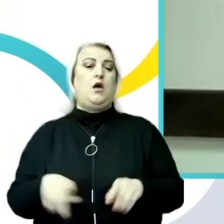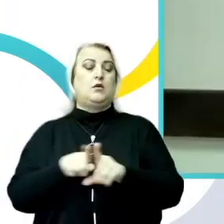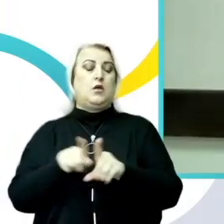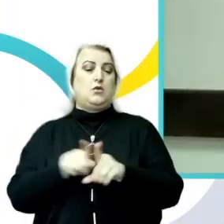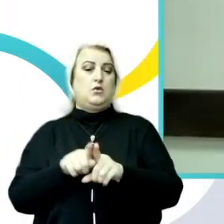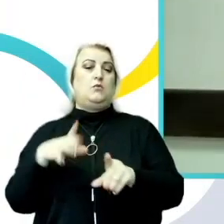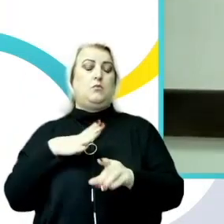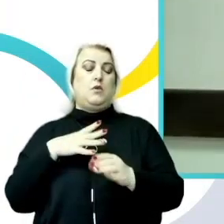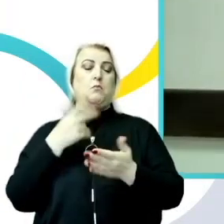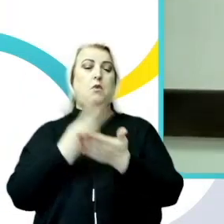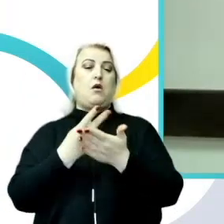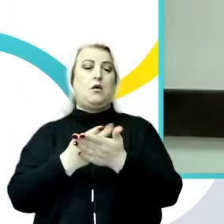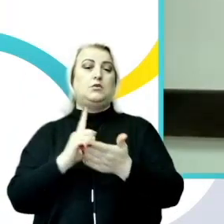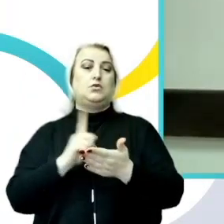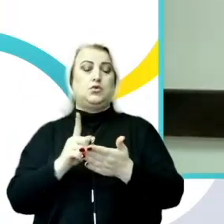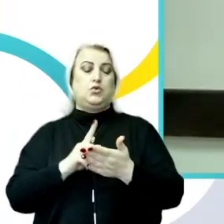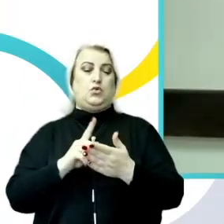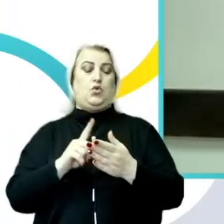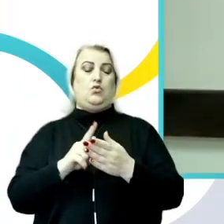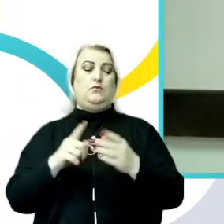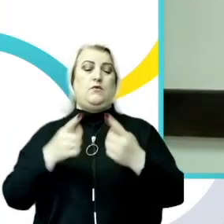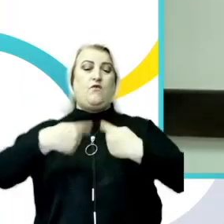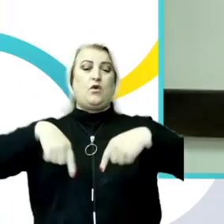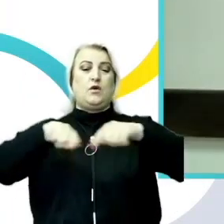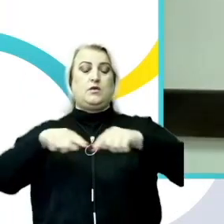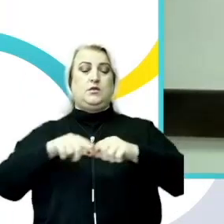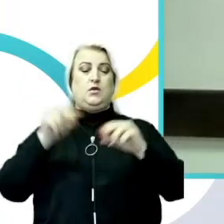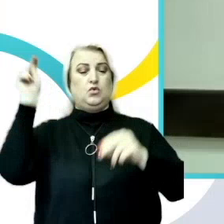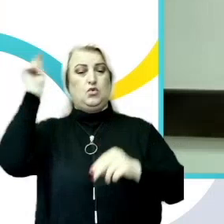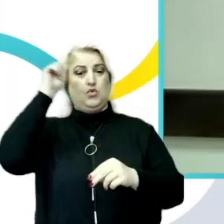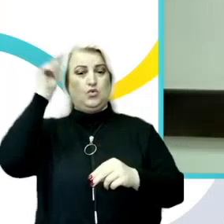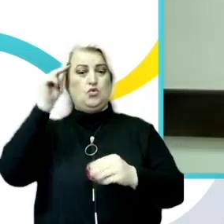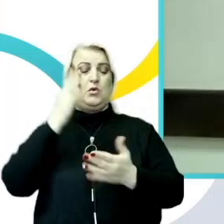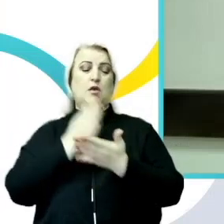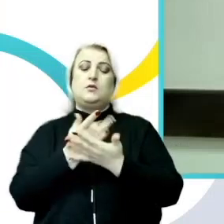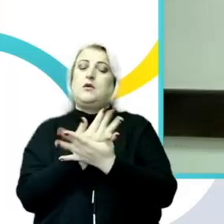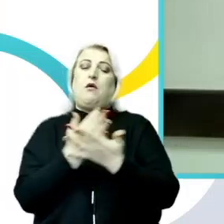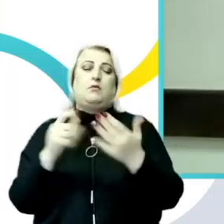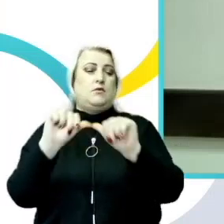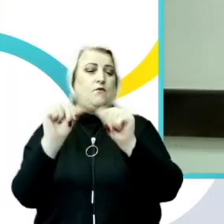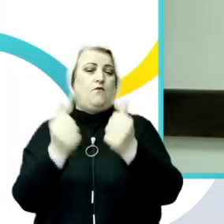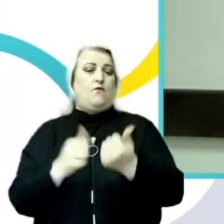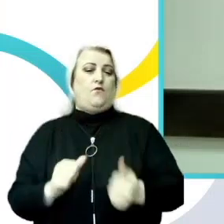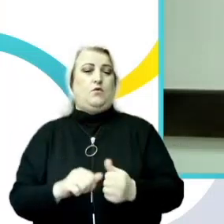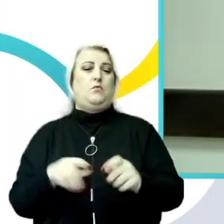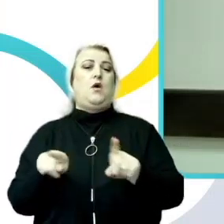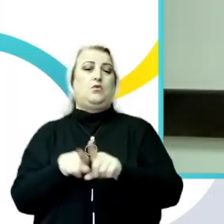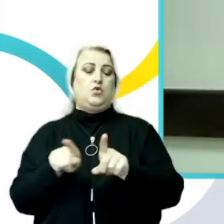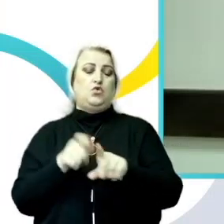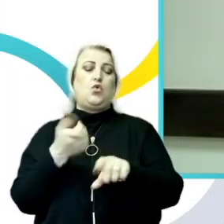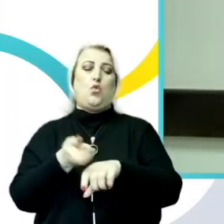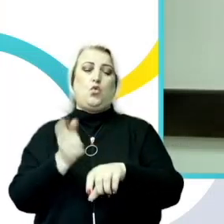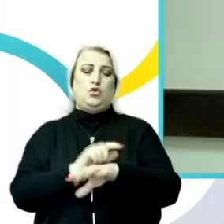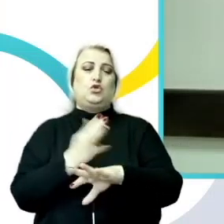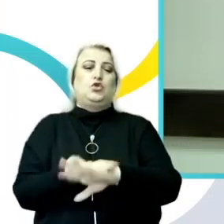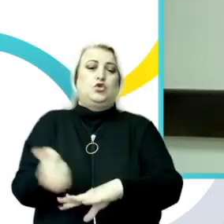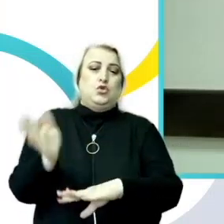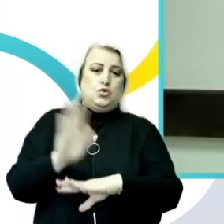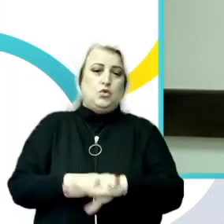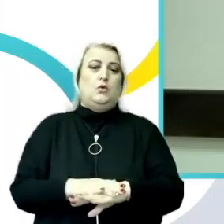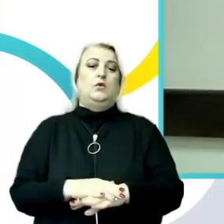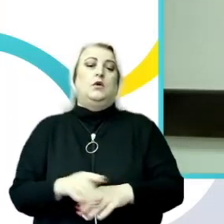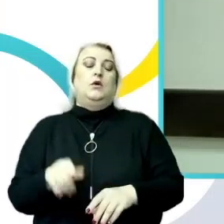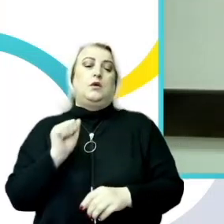în sistemul de învățământ din Moldova persistă diferite forme de hărțuire sexuală, inclusiv forme extrem de grade, precum